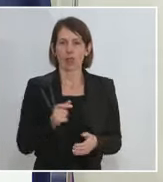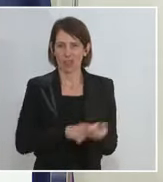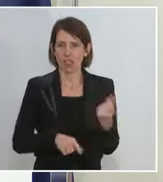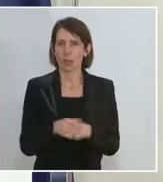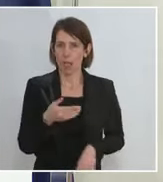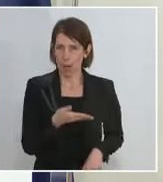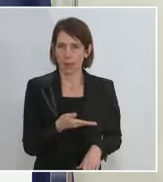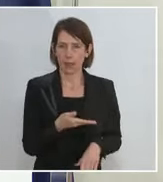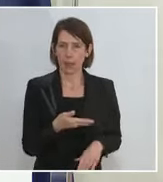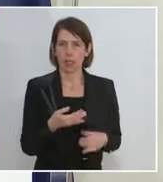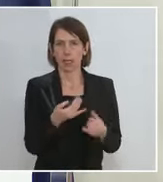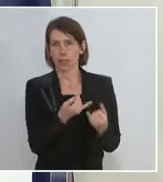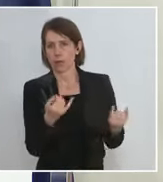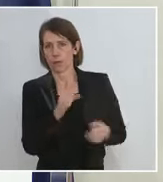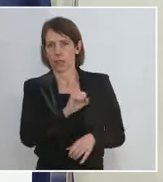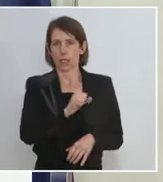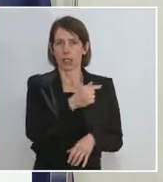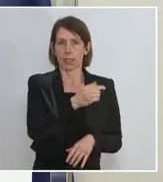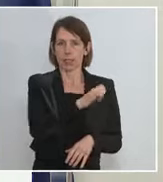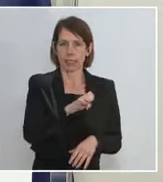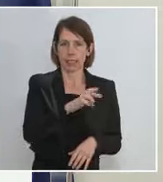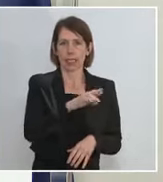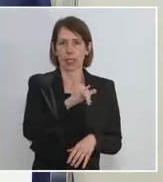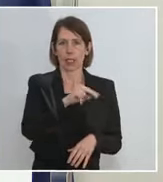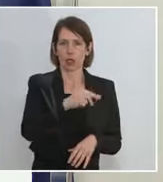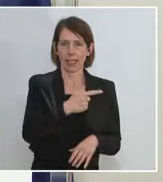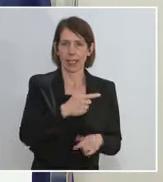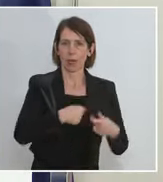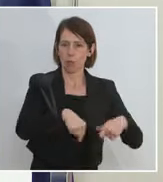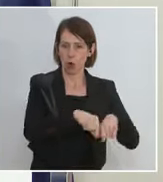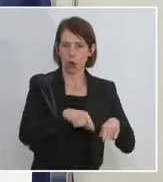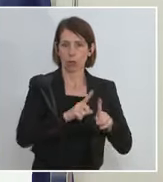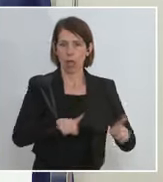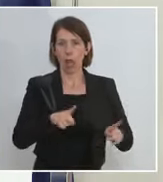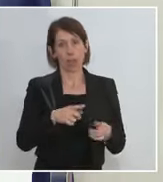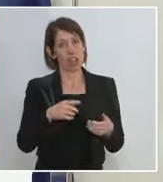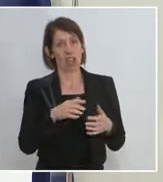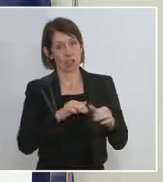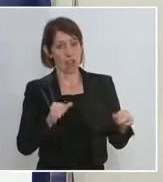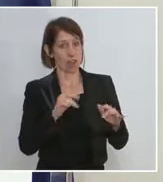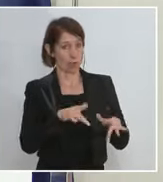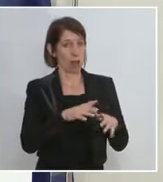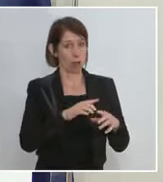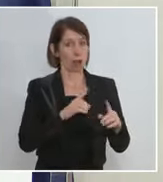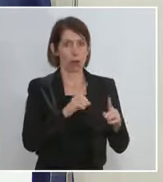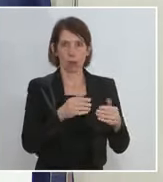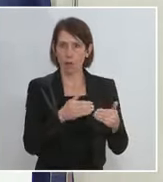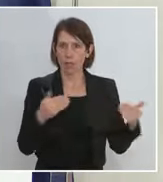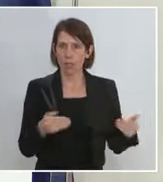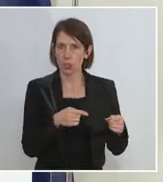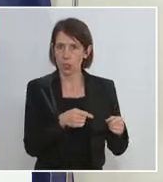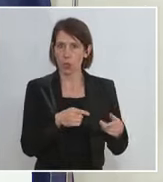einem sogenannten Steering Board, andere Vereinbarungen getroffen worden, die dem widersprechen. Aber nicht nur, dass diese